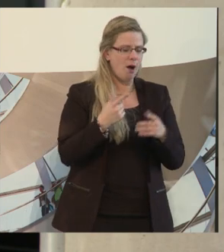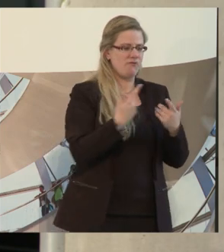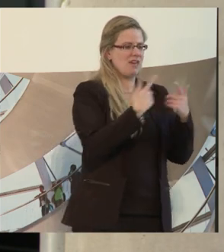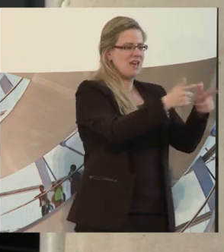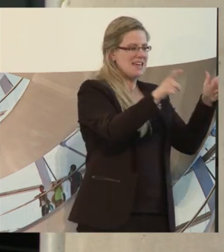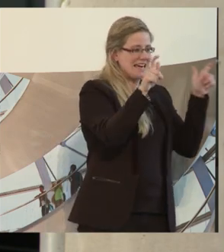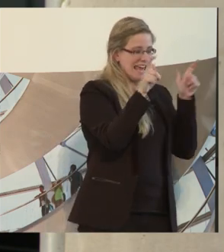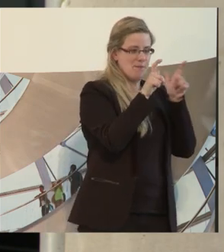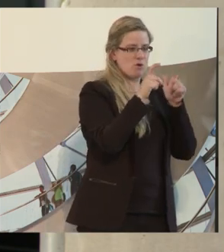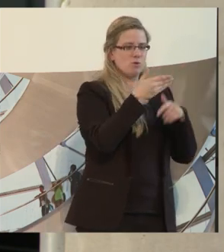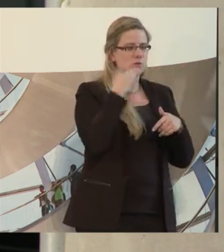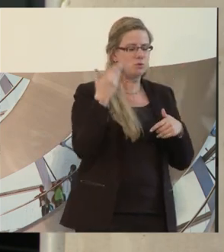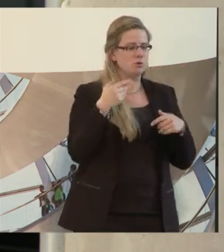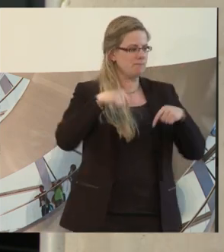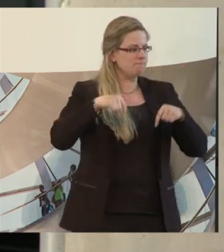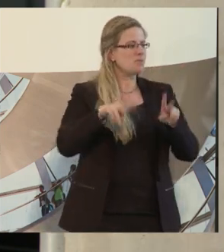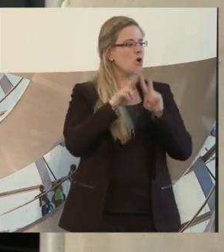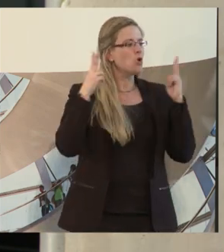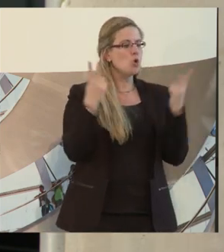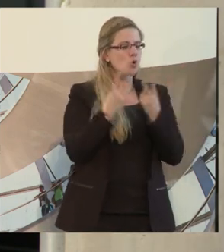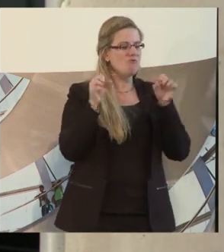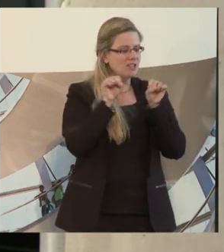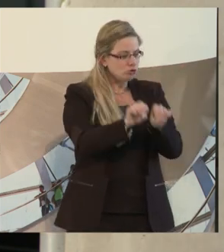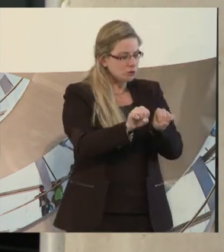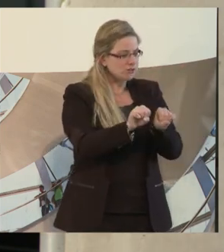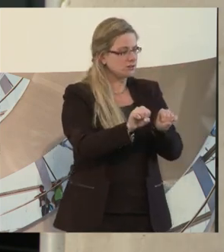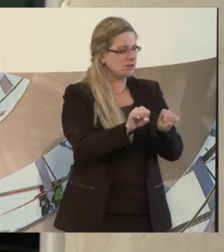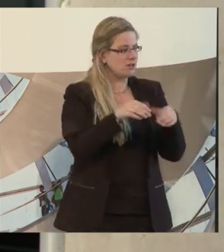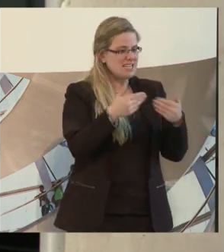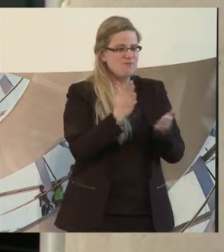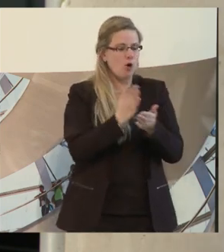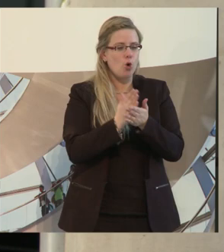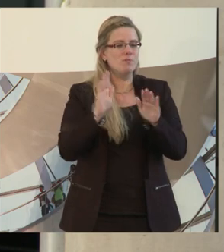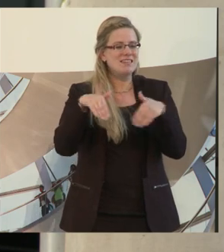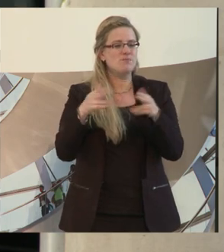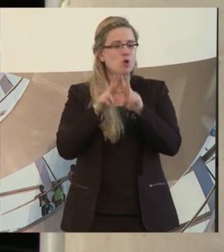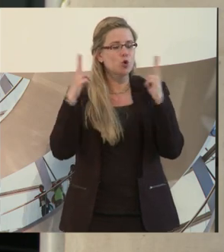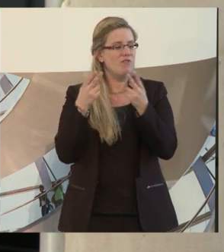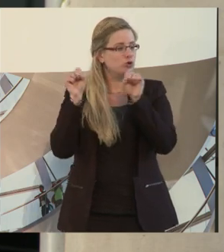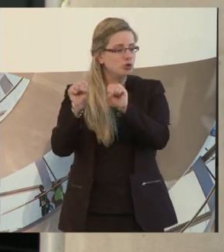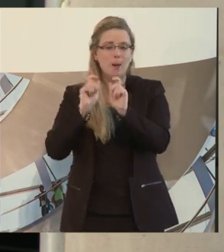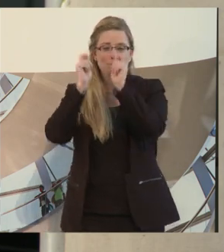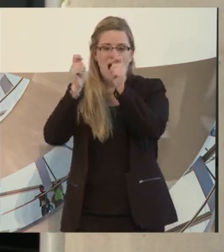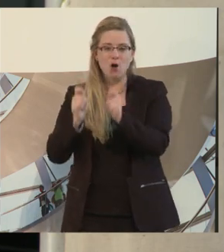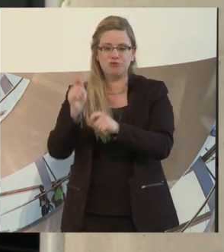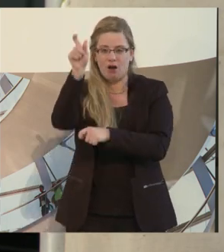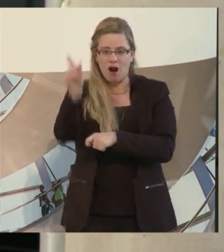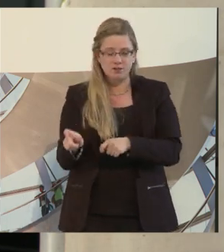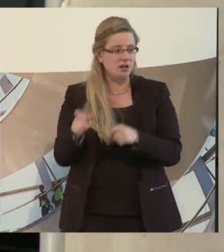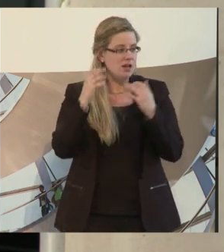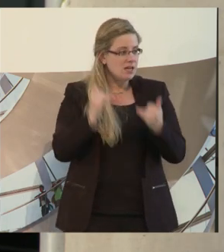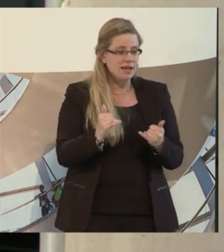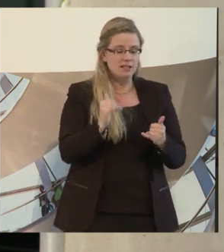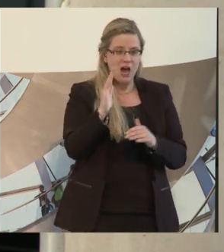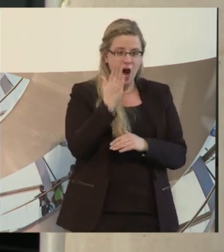wir. Wir sind im Umweltschutz sind wir gut, weil es Umweltschutzbeauftragte gibt. Und ich finde jetzt, wo wir bemerken, dass wir immer mehr behinderte